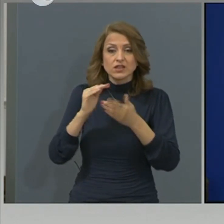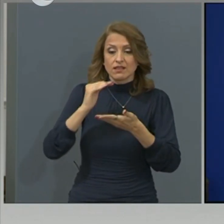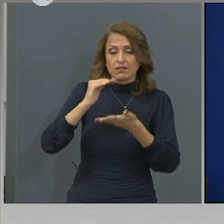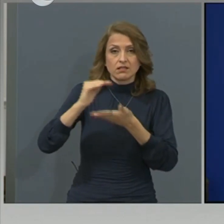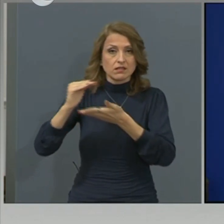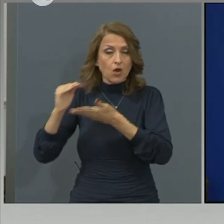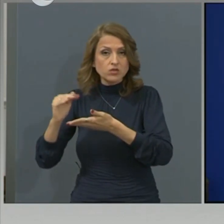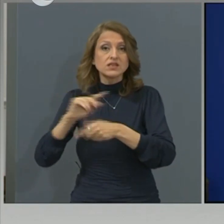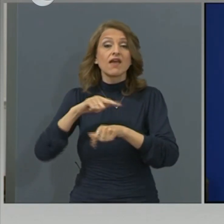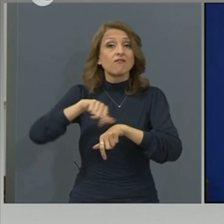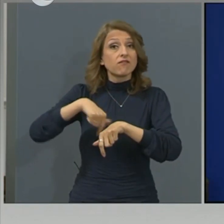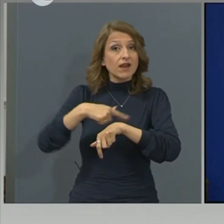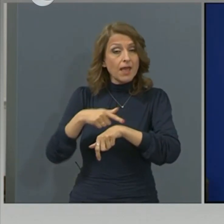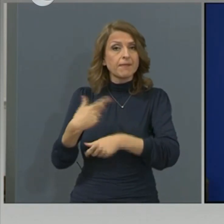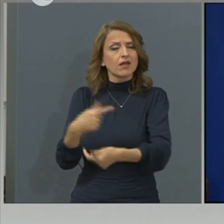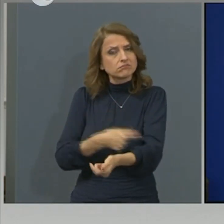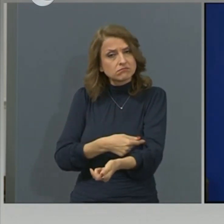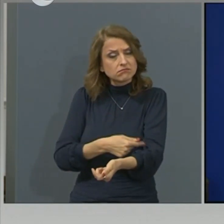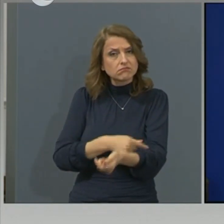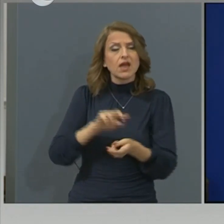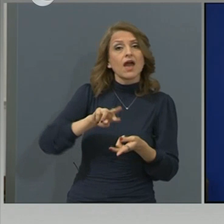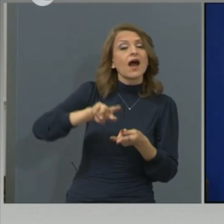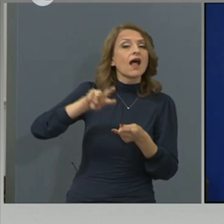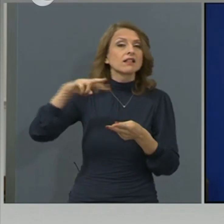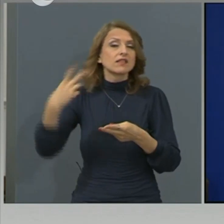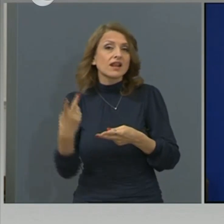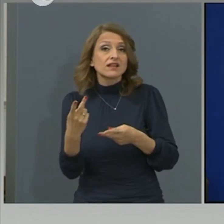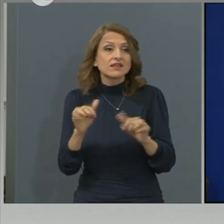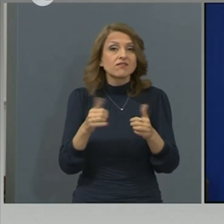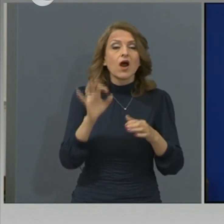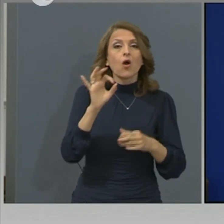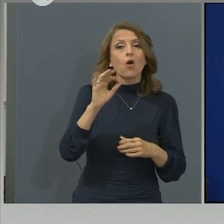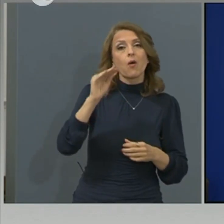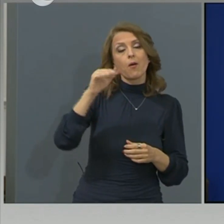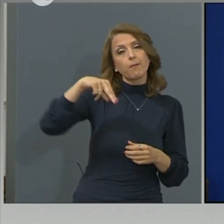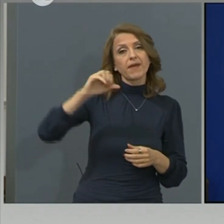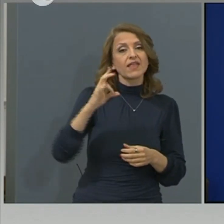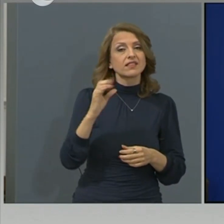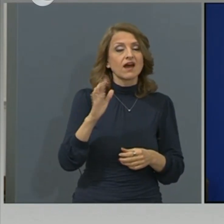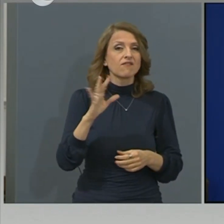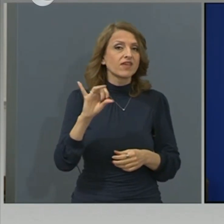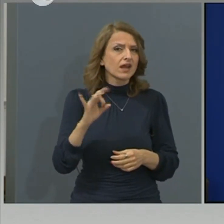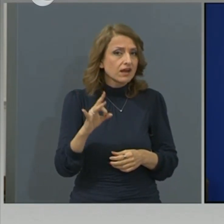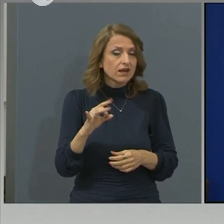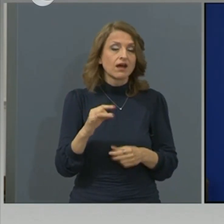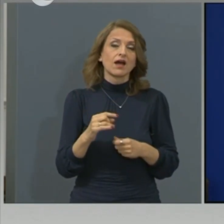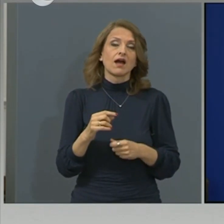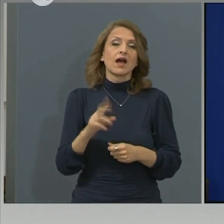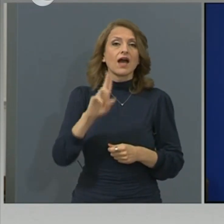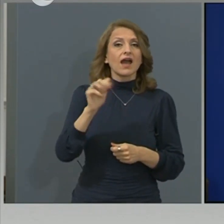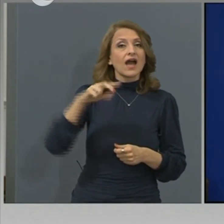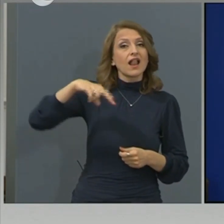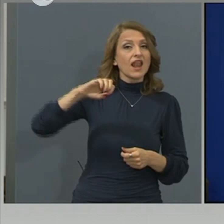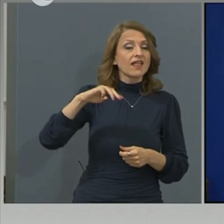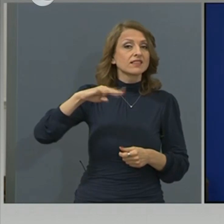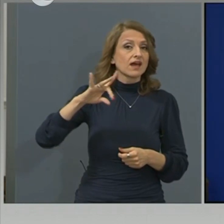период от време, като альтернатива ни е лопенавир, ритонавир, с търговското им е калетара, което